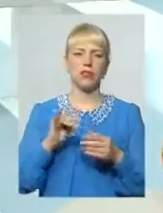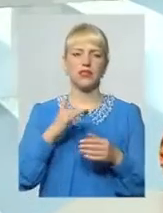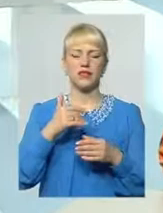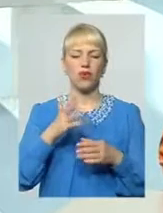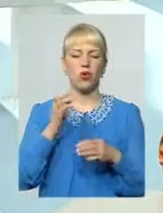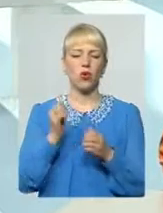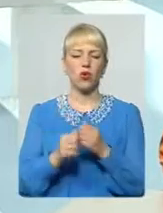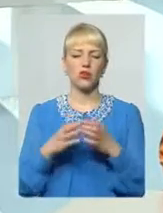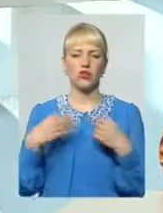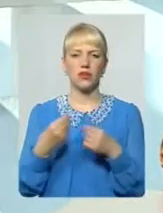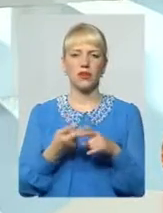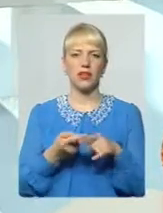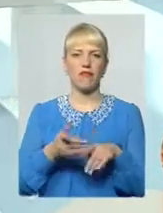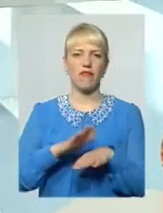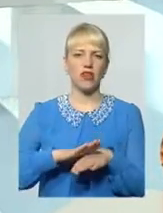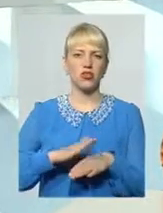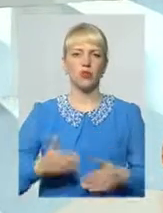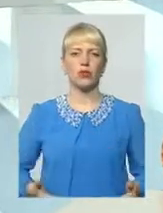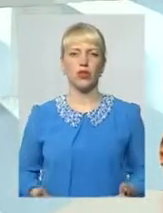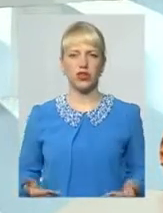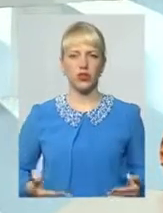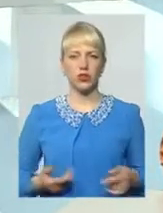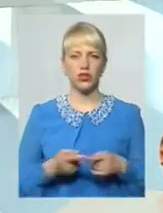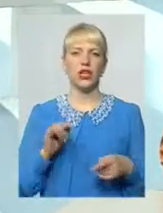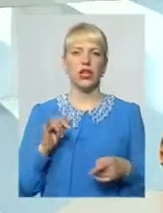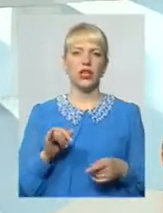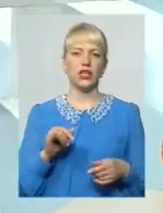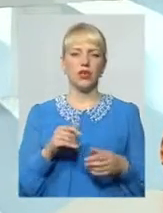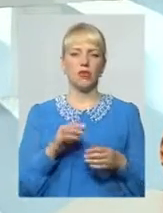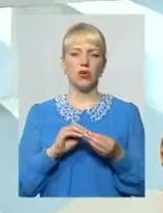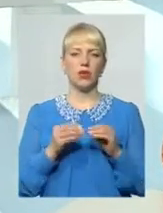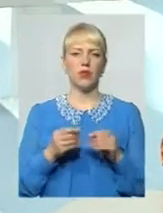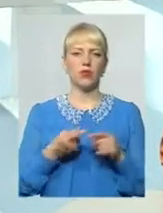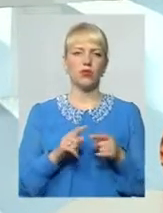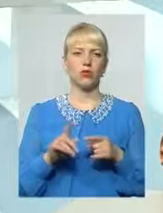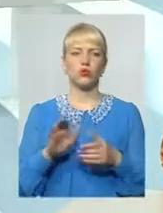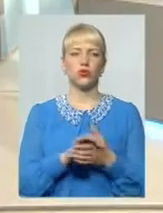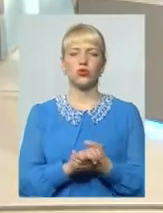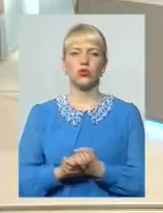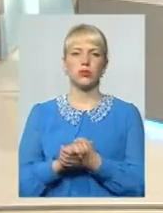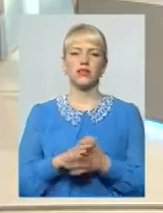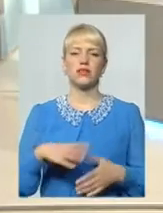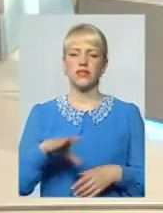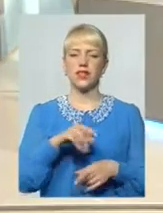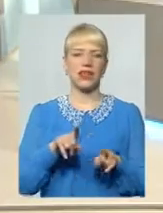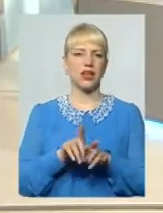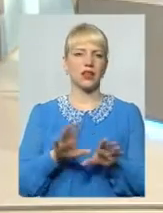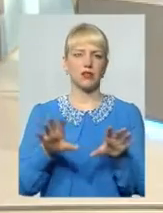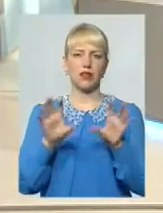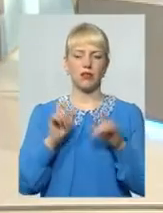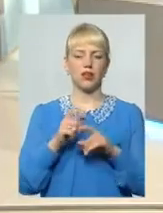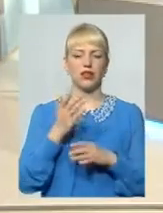переносить І проблема ще в тому, що суспільство не приймає все так Люди одиниці, які